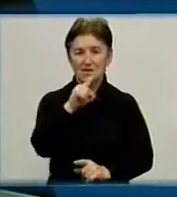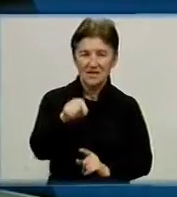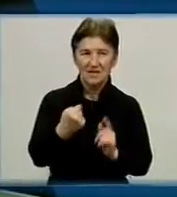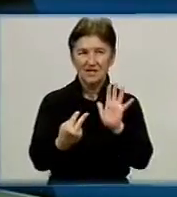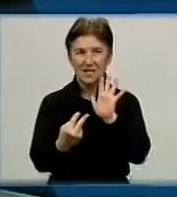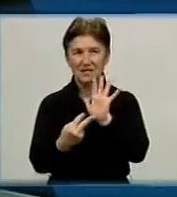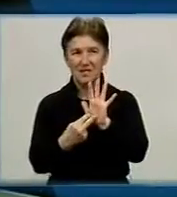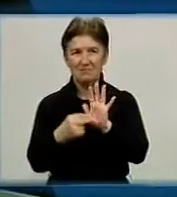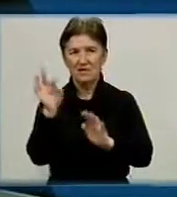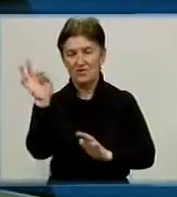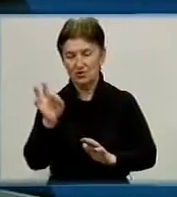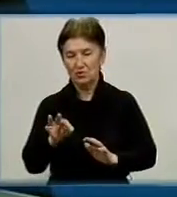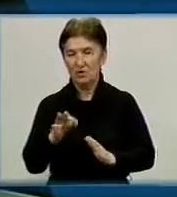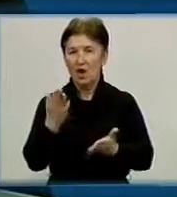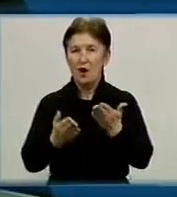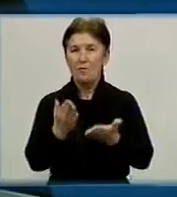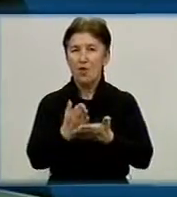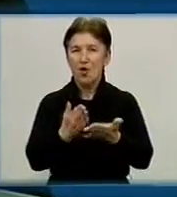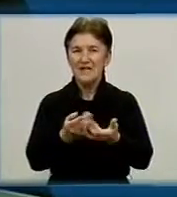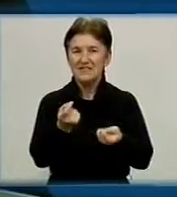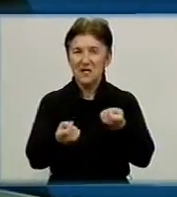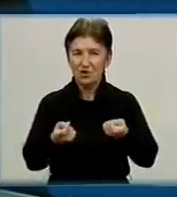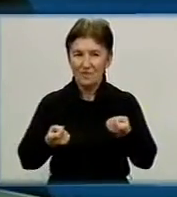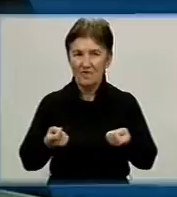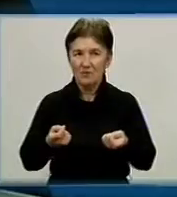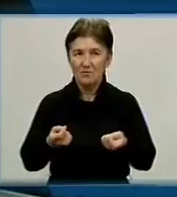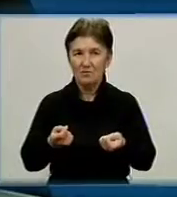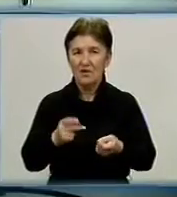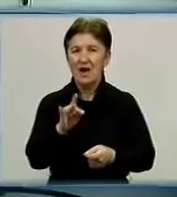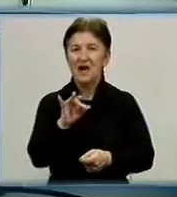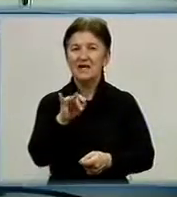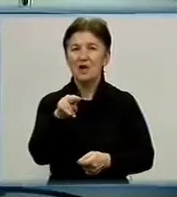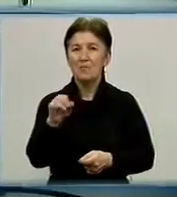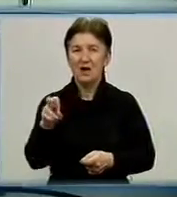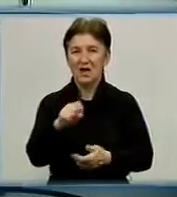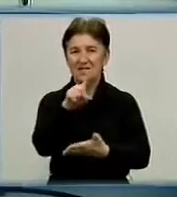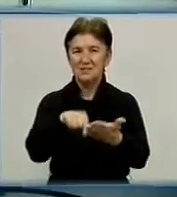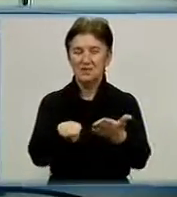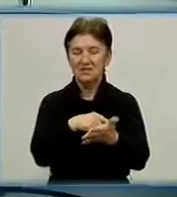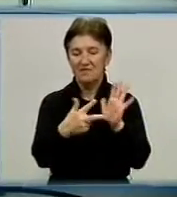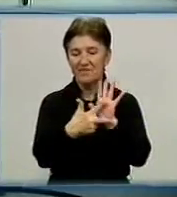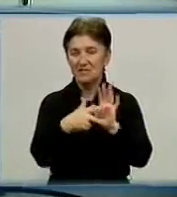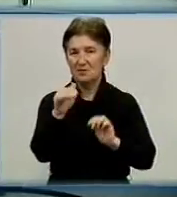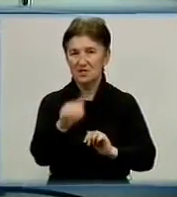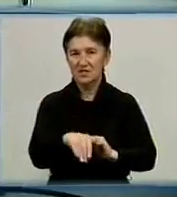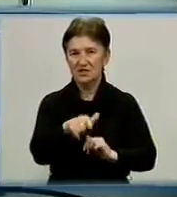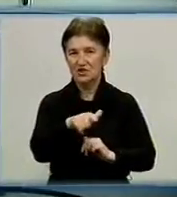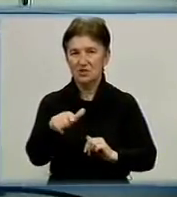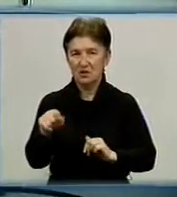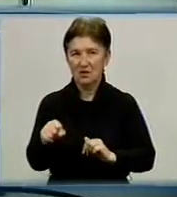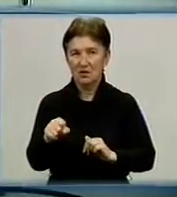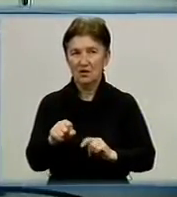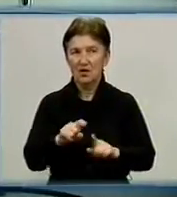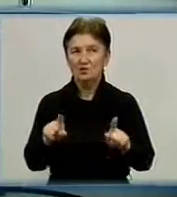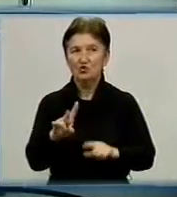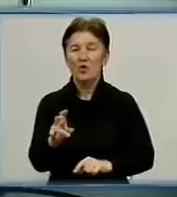відсотка, якщо про зерновий клин казати. Ріпака списано майже 8 тисяч гектарів, що,